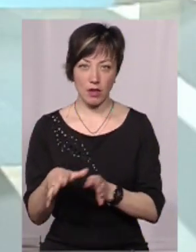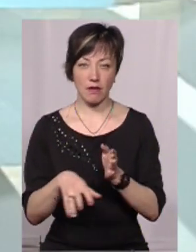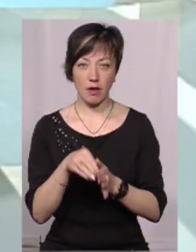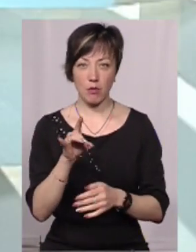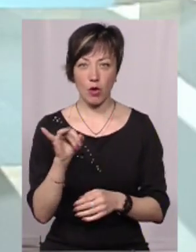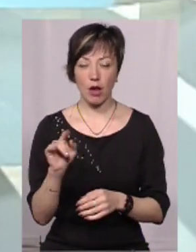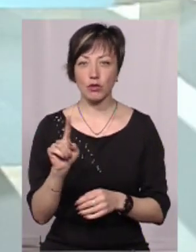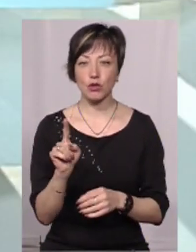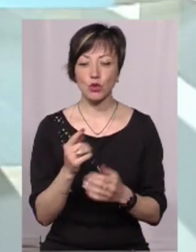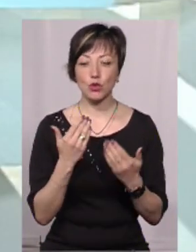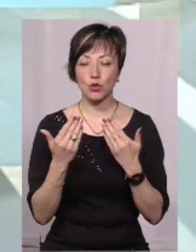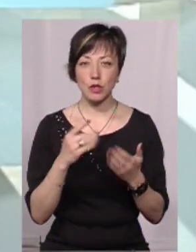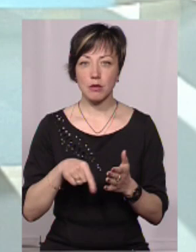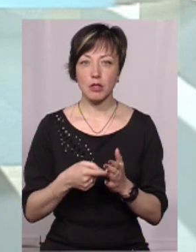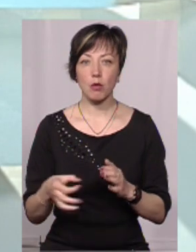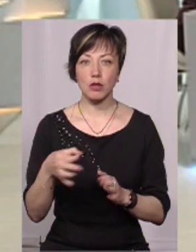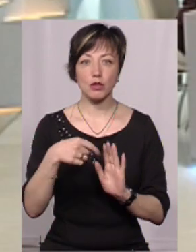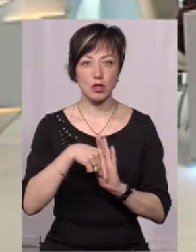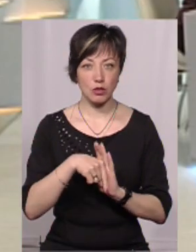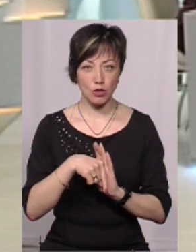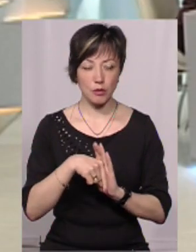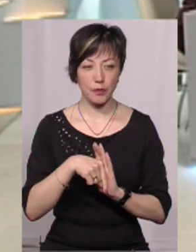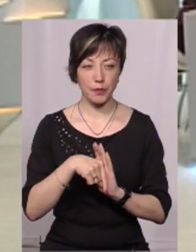вибори. А те, що стосується міст обласного значення?